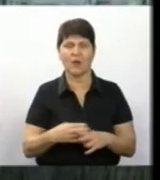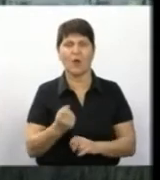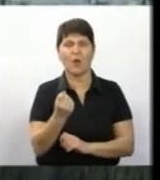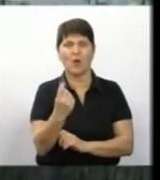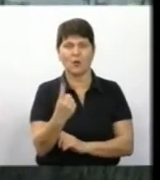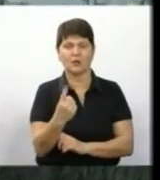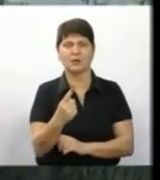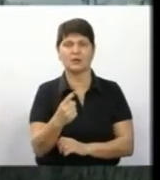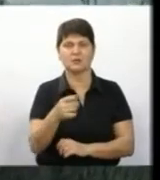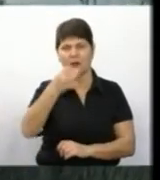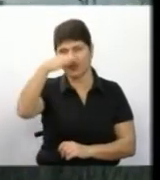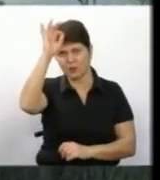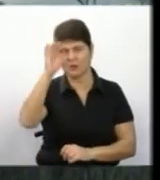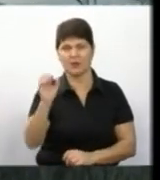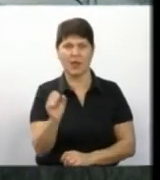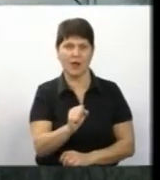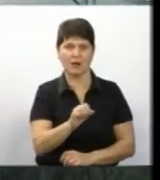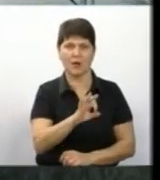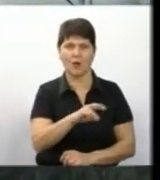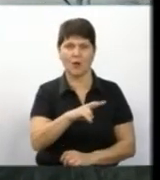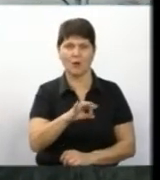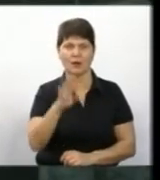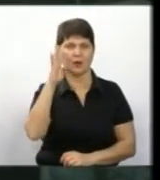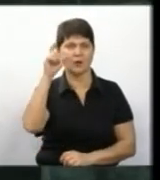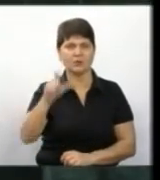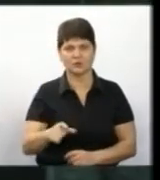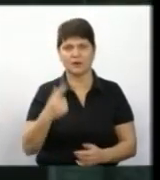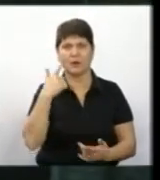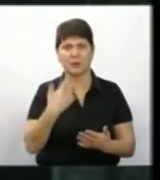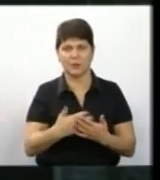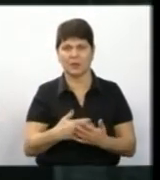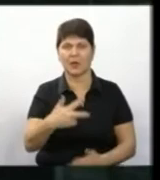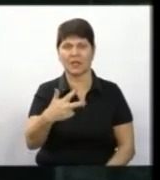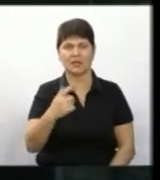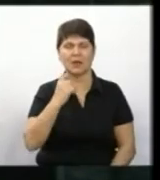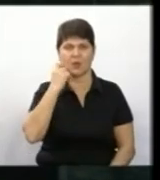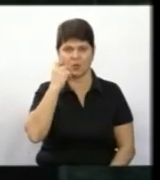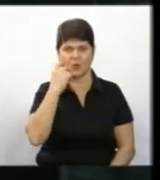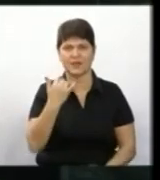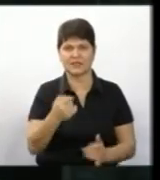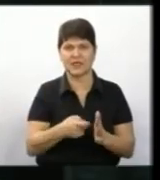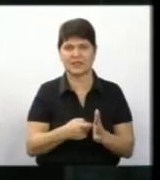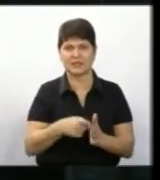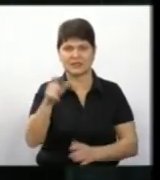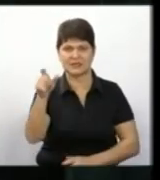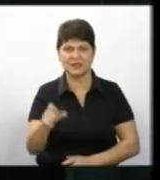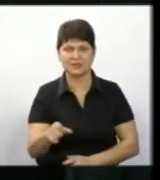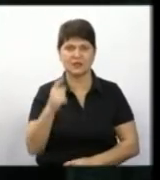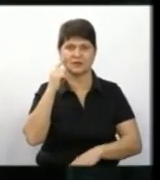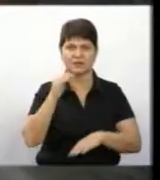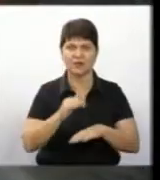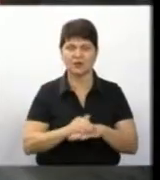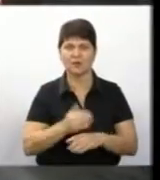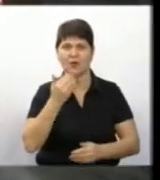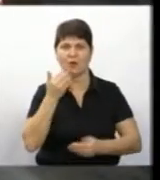речниця відомства Анна Олійник. За її словами, чоловіку на вигляд 30 років. Наразі слідчі встановлюють особу загиблого та